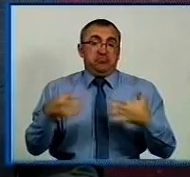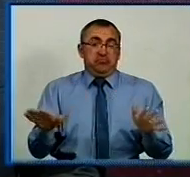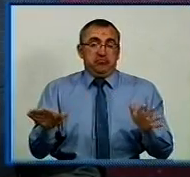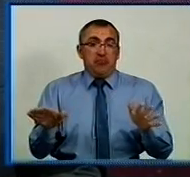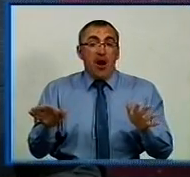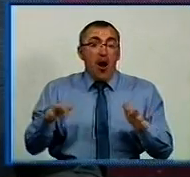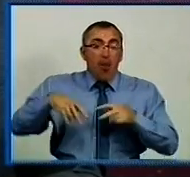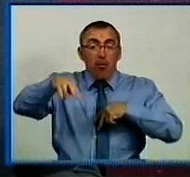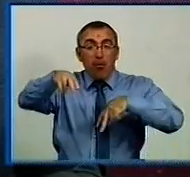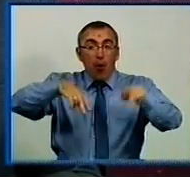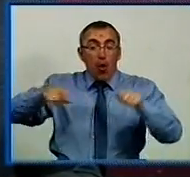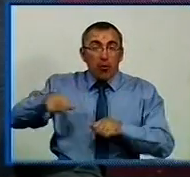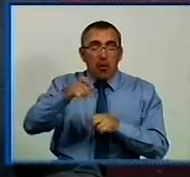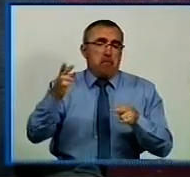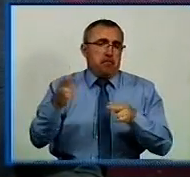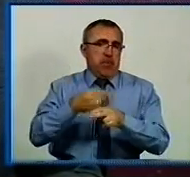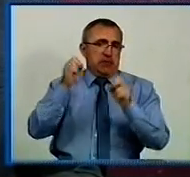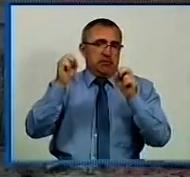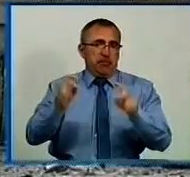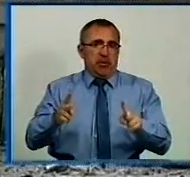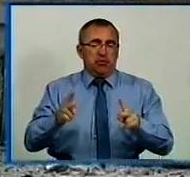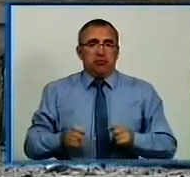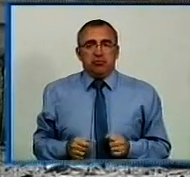прогулюватися біля річки стає все небезпечніше.